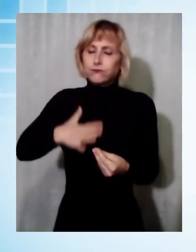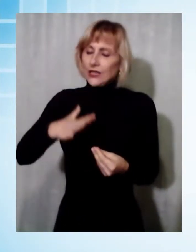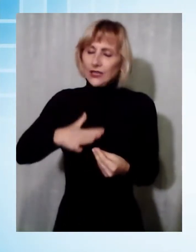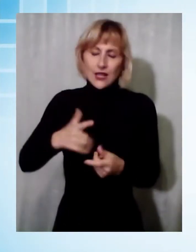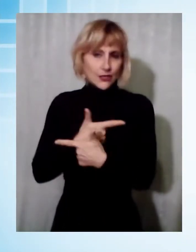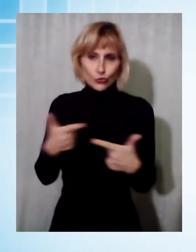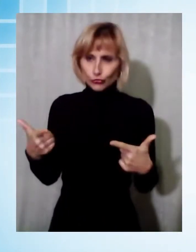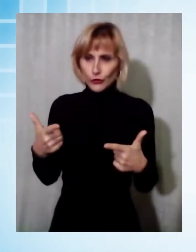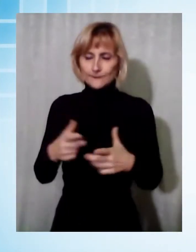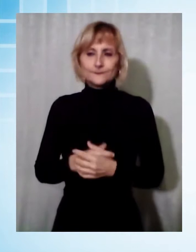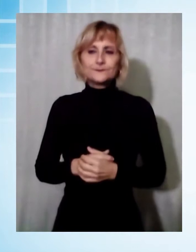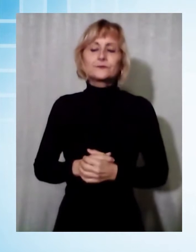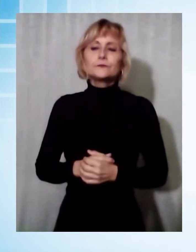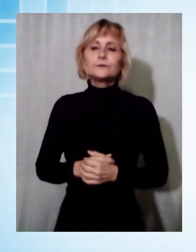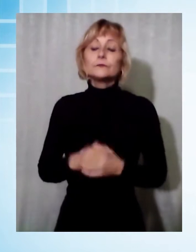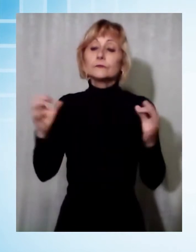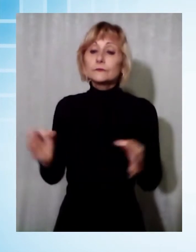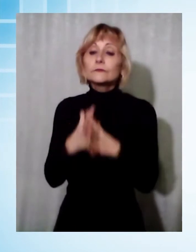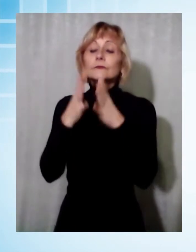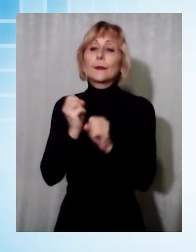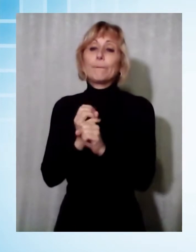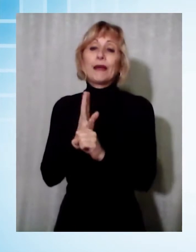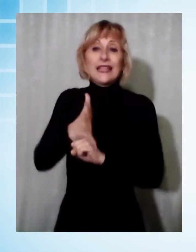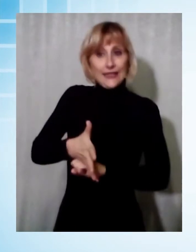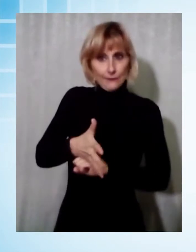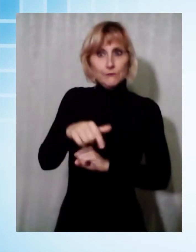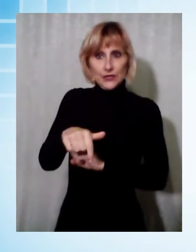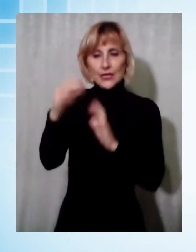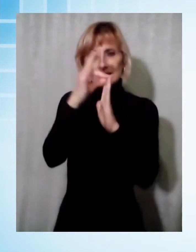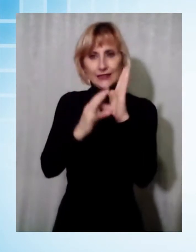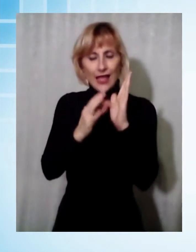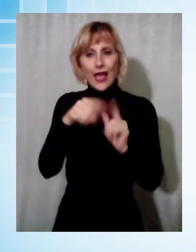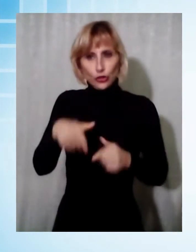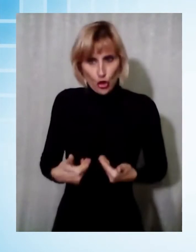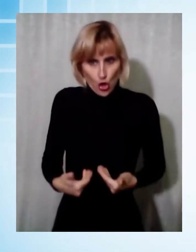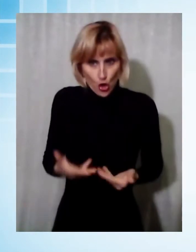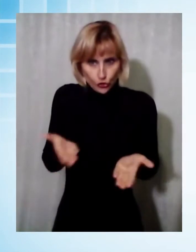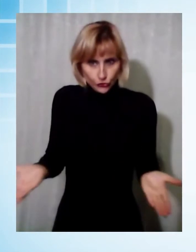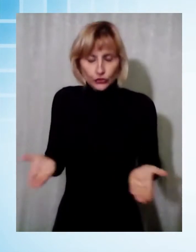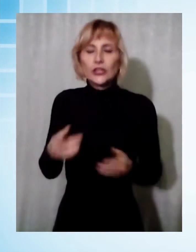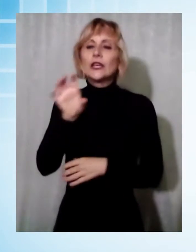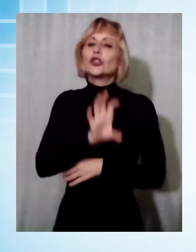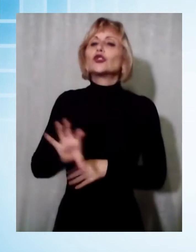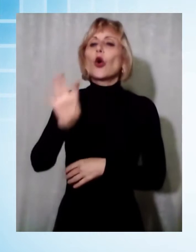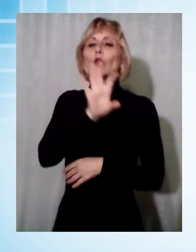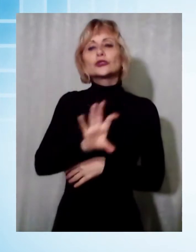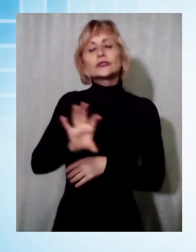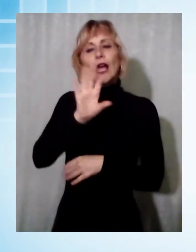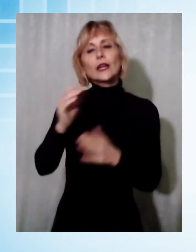A proposito di pandemia, i dati di oggi in Toscana, i nuovi contagiati sono